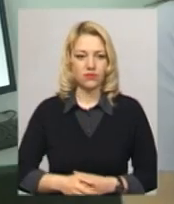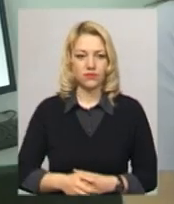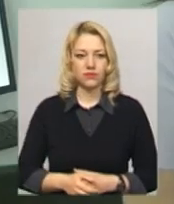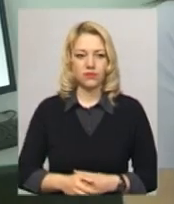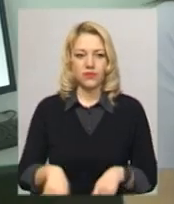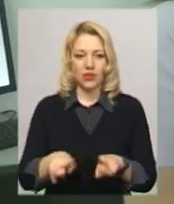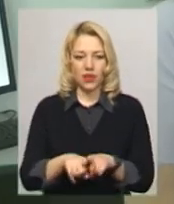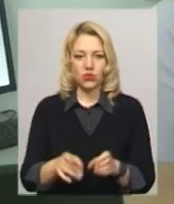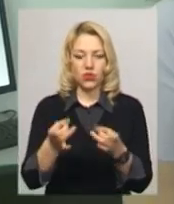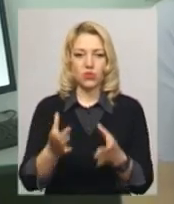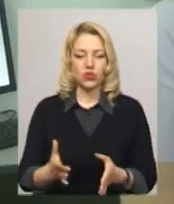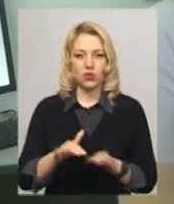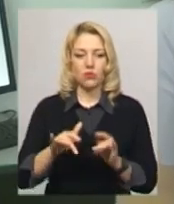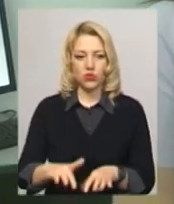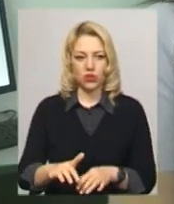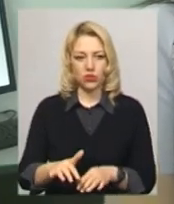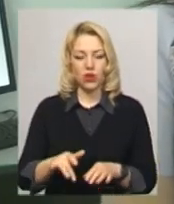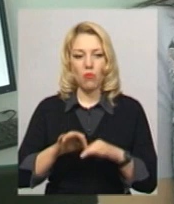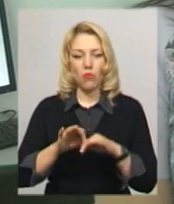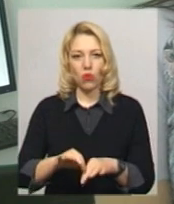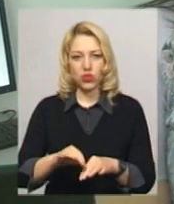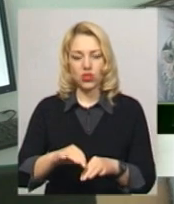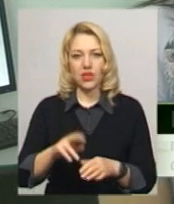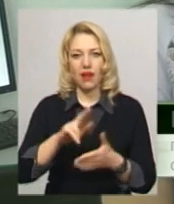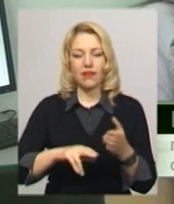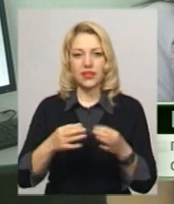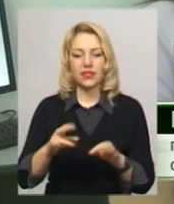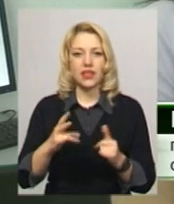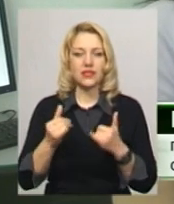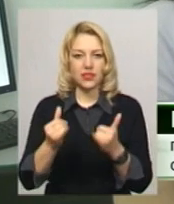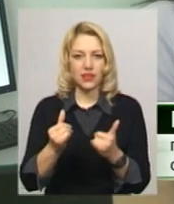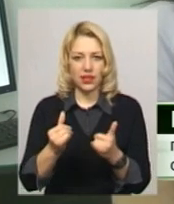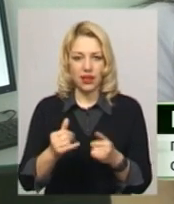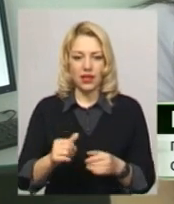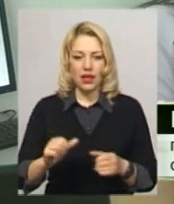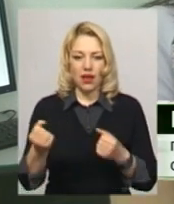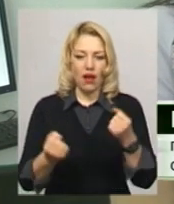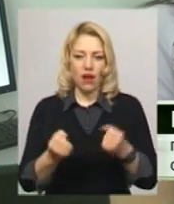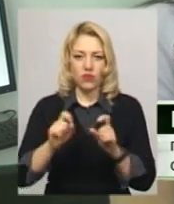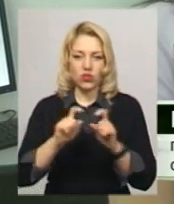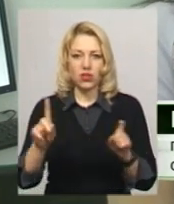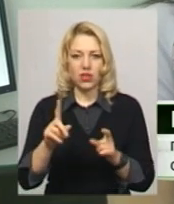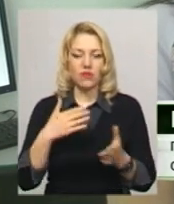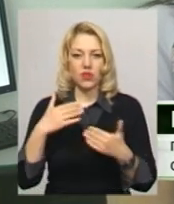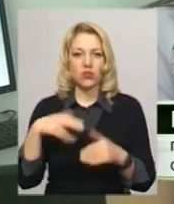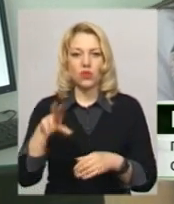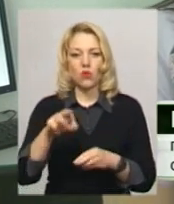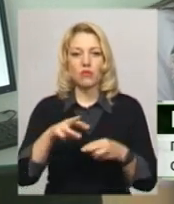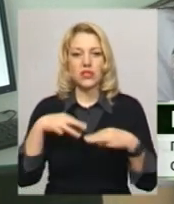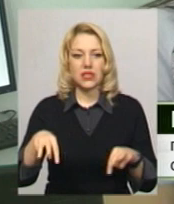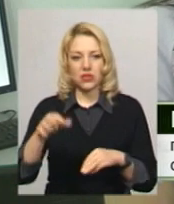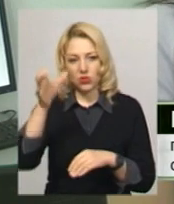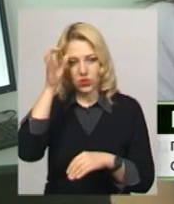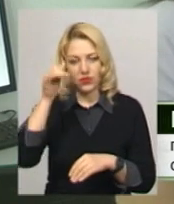Також спрощена процедура проходження акредитації для автошкіл, які відносяться до Міністерства